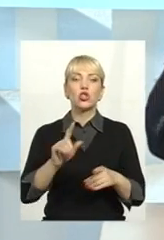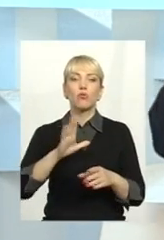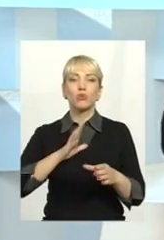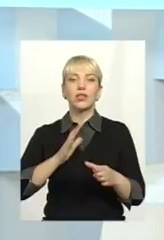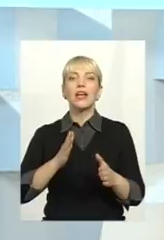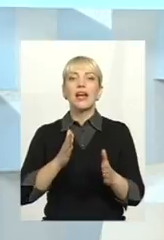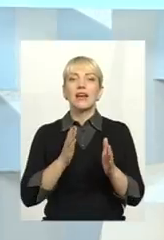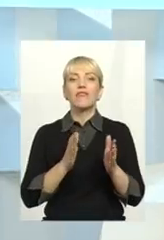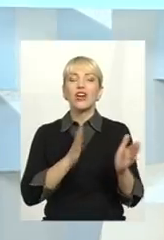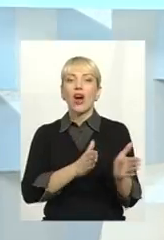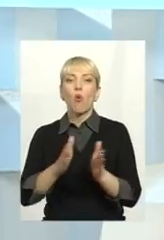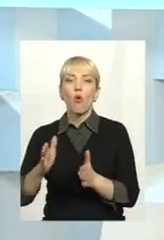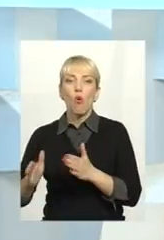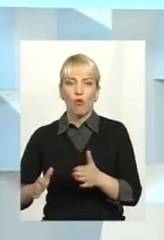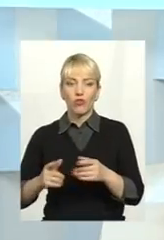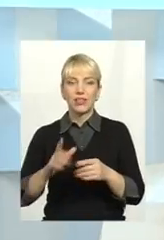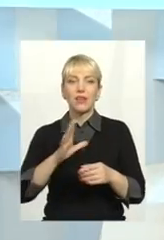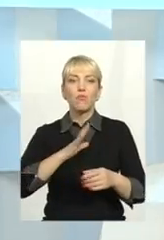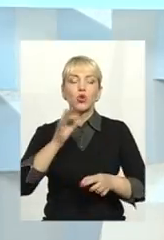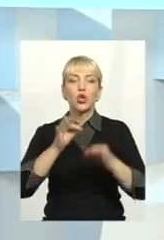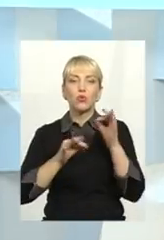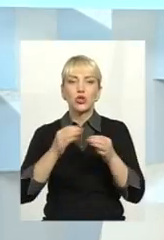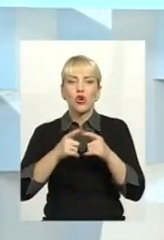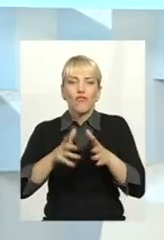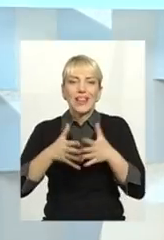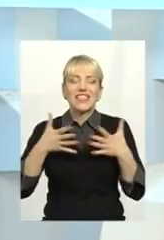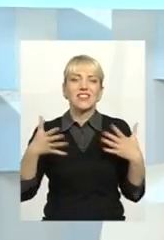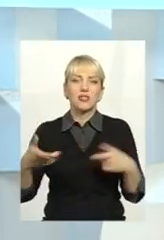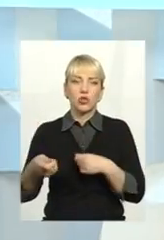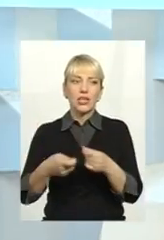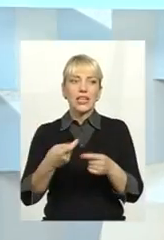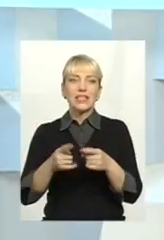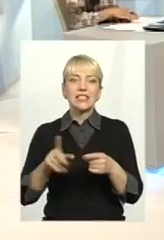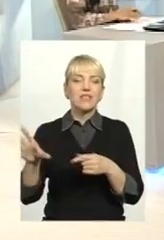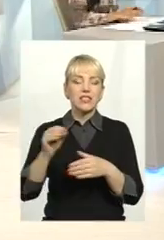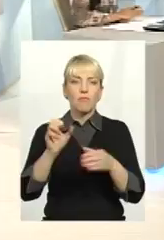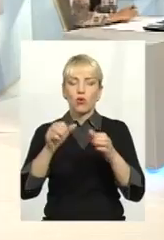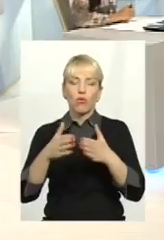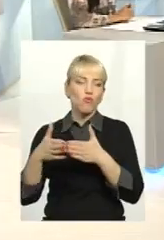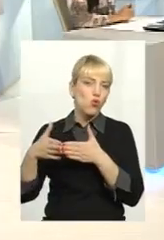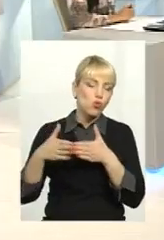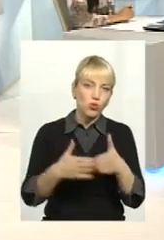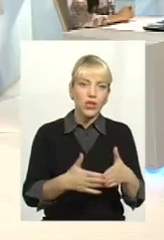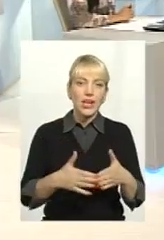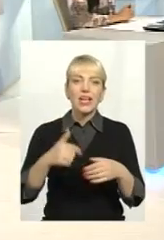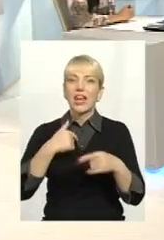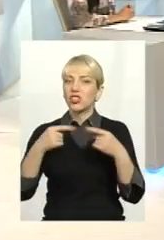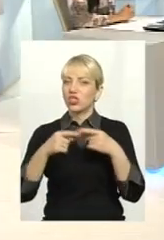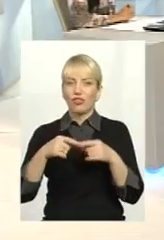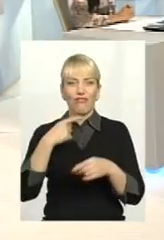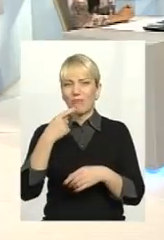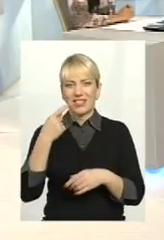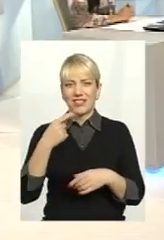величезного ринку. І воно все, ну просто, сьогодні йде, заходить в гухий кут. І я знаю чітко одне. Я фахова